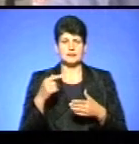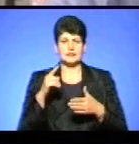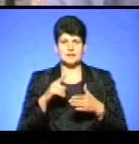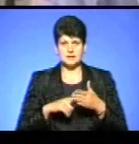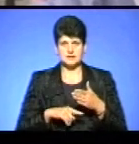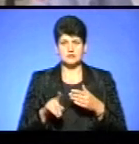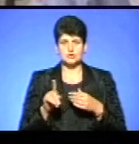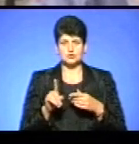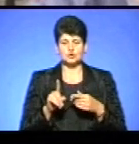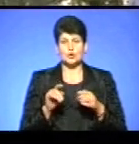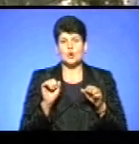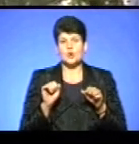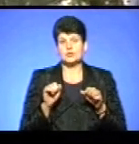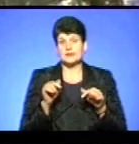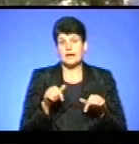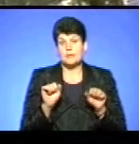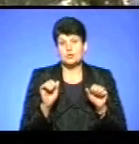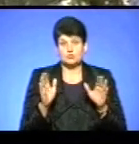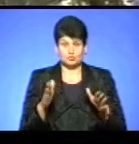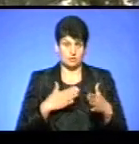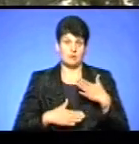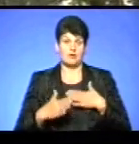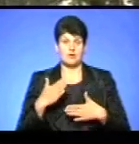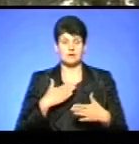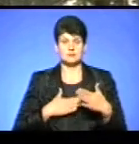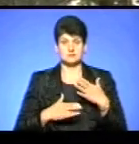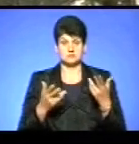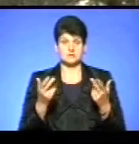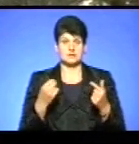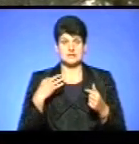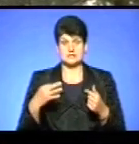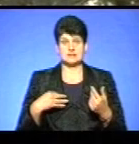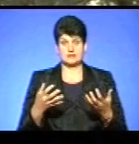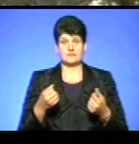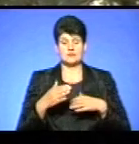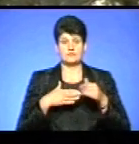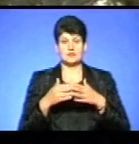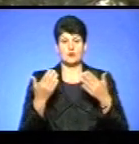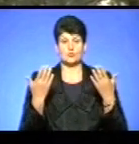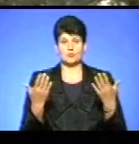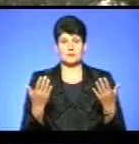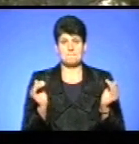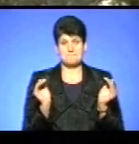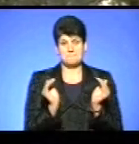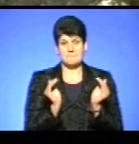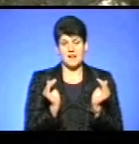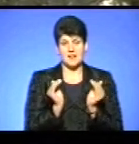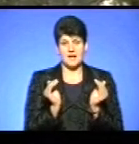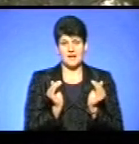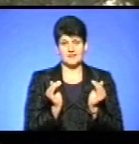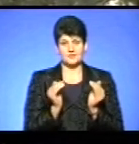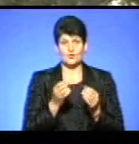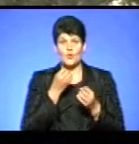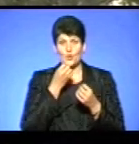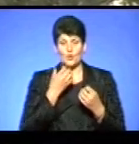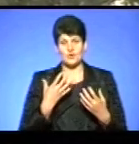навіть таке можливе. Звісно, радий. Сина взяв на руки. Маленький такий, хороший.